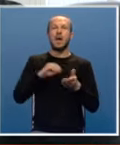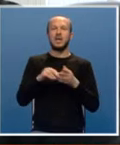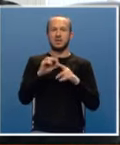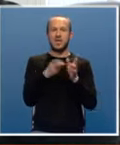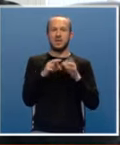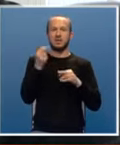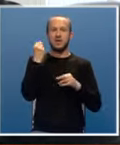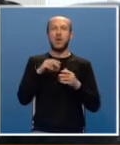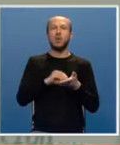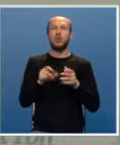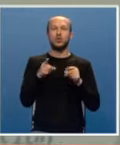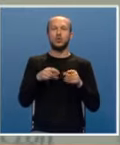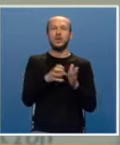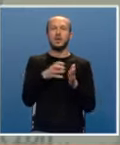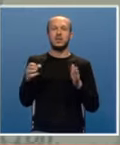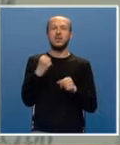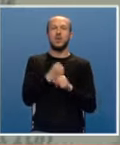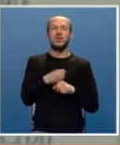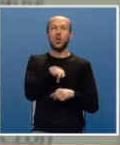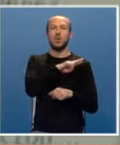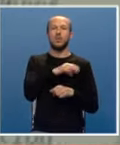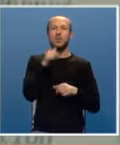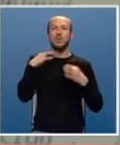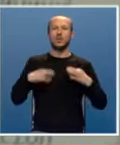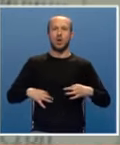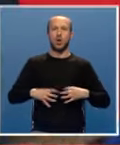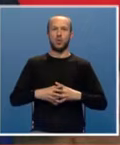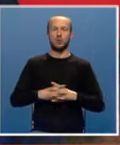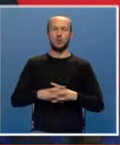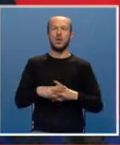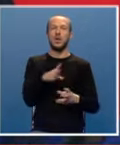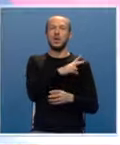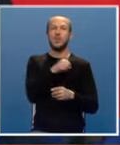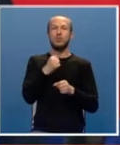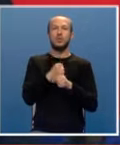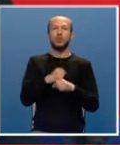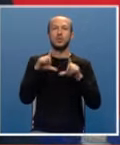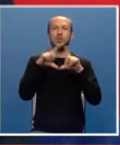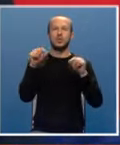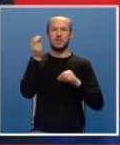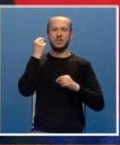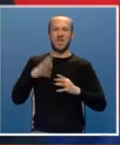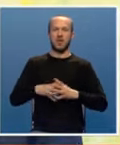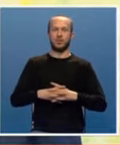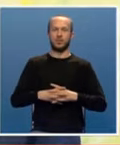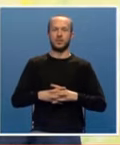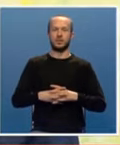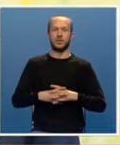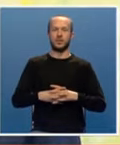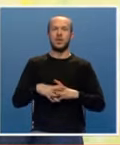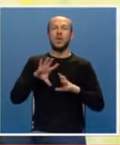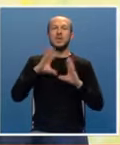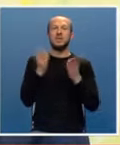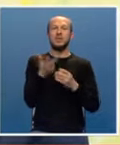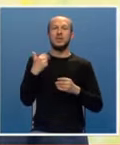agenciji Srpske poručuju da će nastaviti da rade odgovorno i profesionalno. imaju i podršku institucija Srpske. Ona se svih